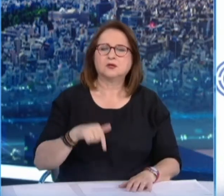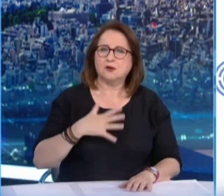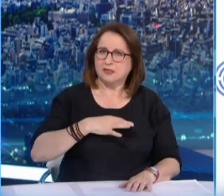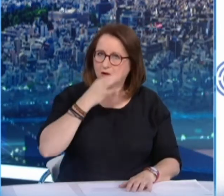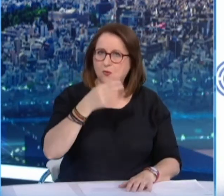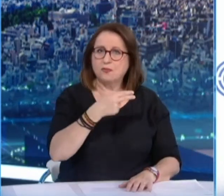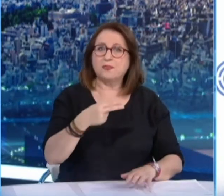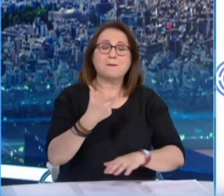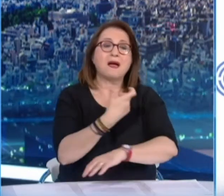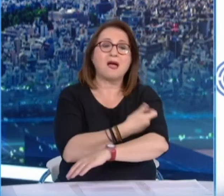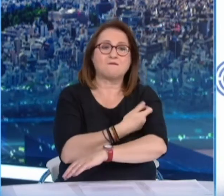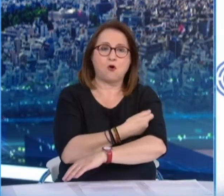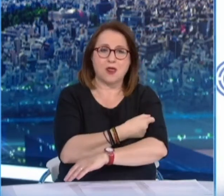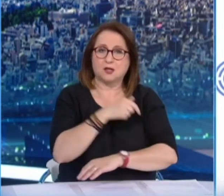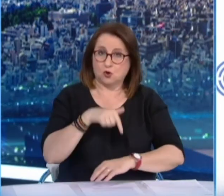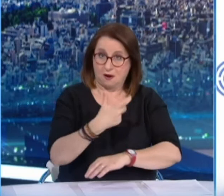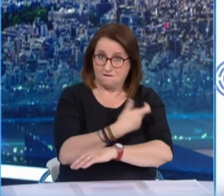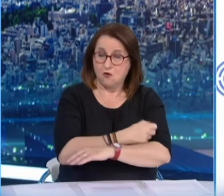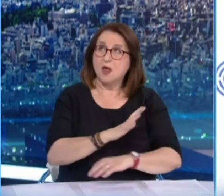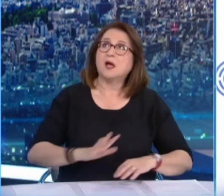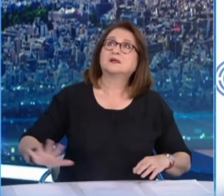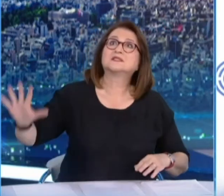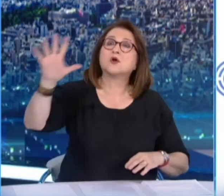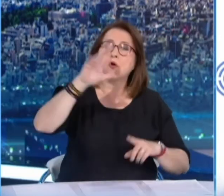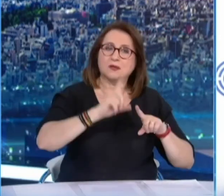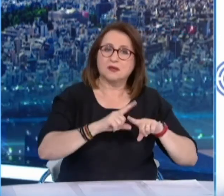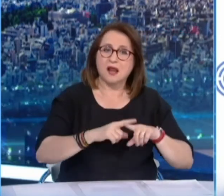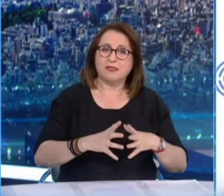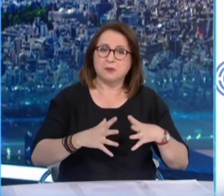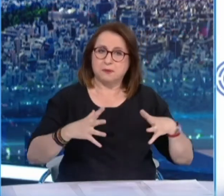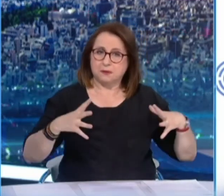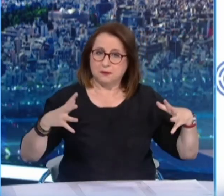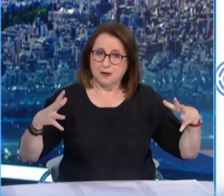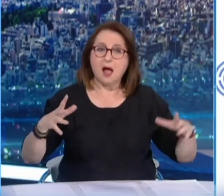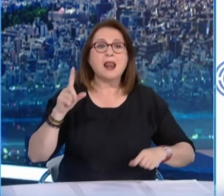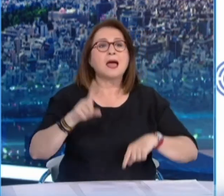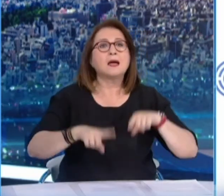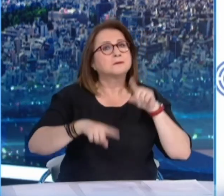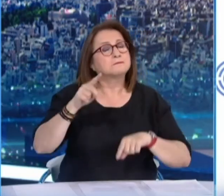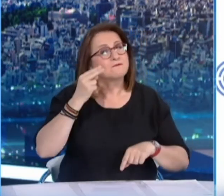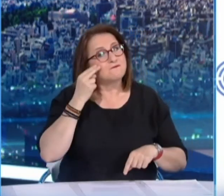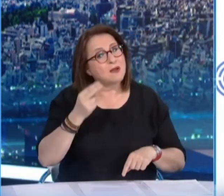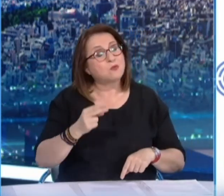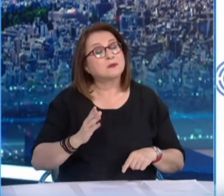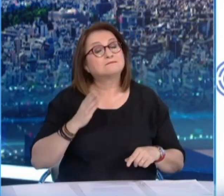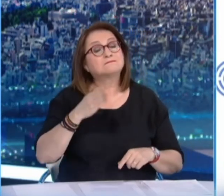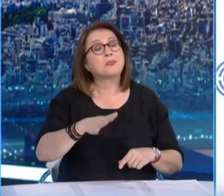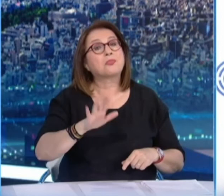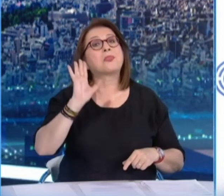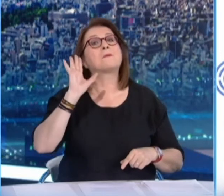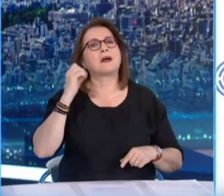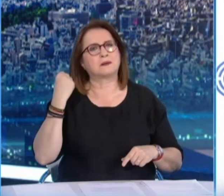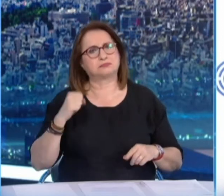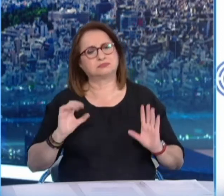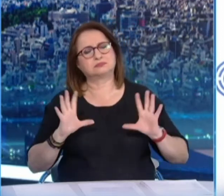Ο εμβολιασμός προχωρά σε όλη την επικράτεια. Υπάρχουν όμως περιοχές όπου παρατηρείται μειωμένη προσέλευση και απόκληση από το